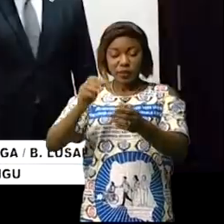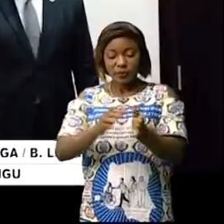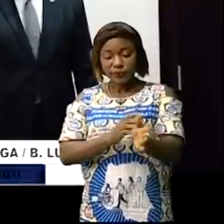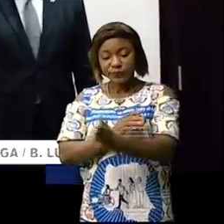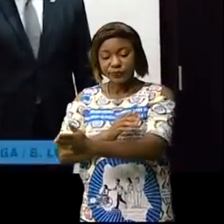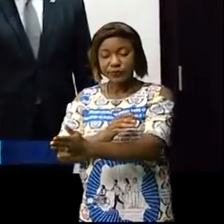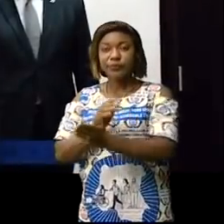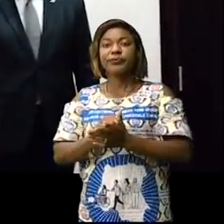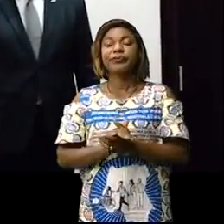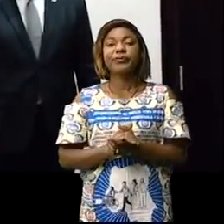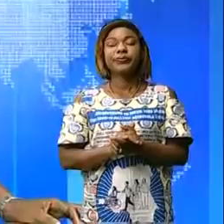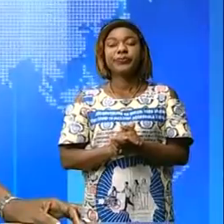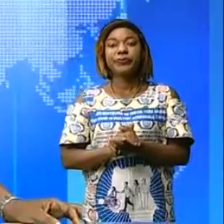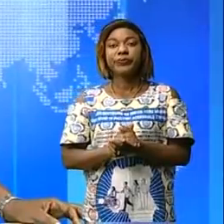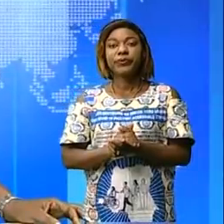Samaloukonde Kiengé.